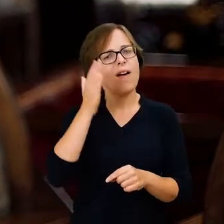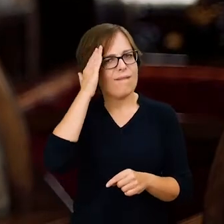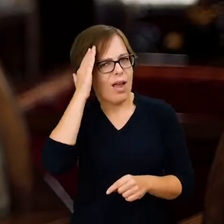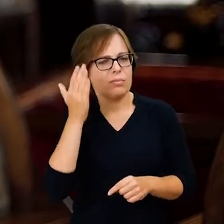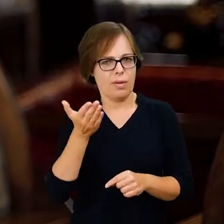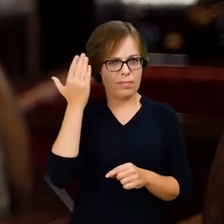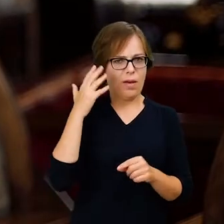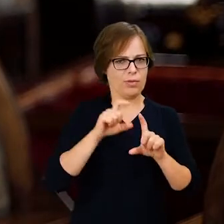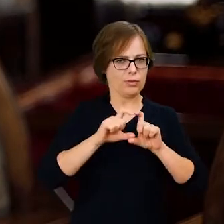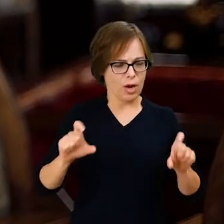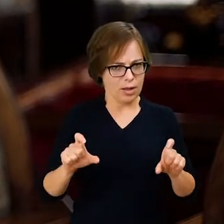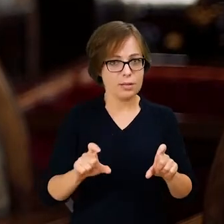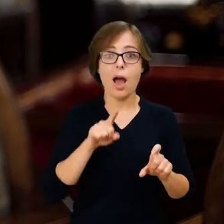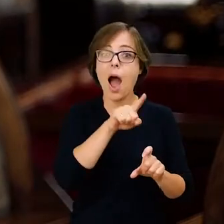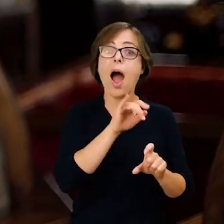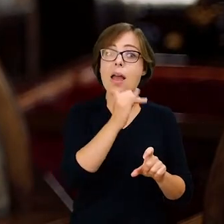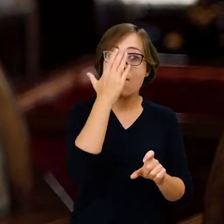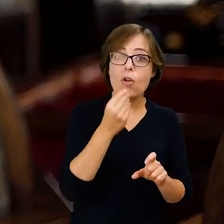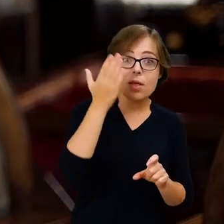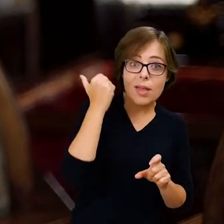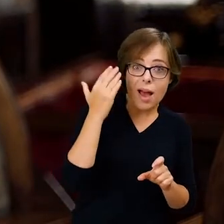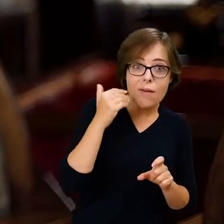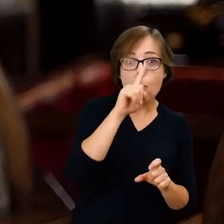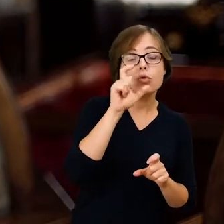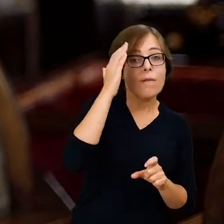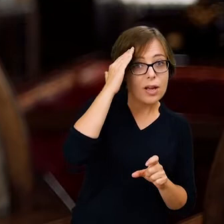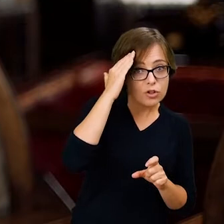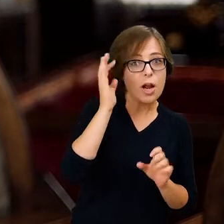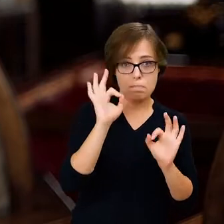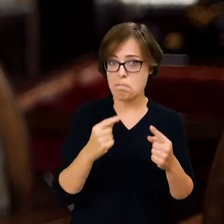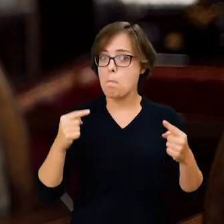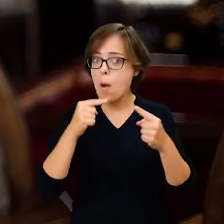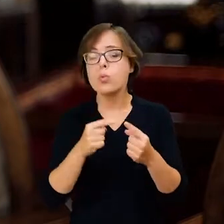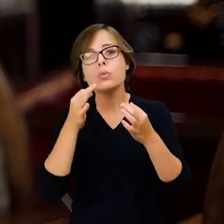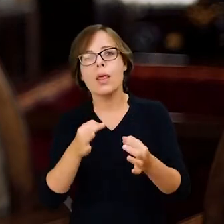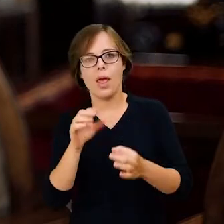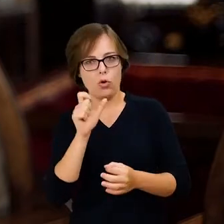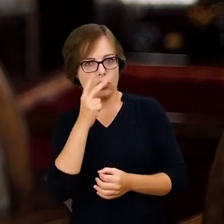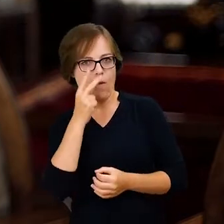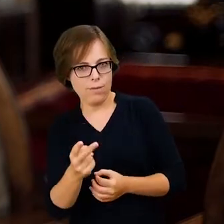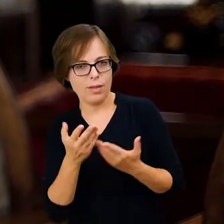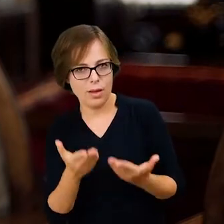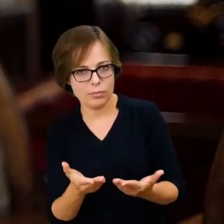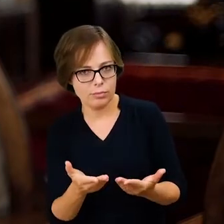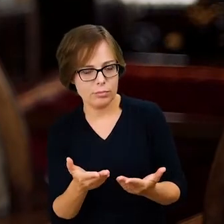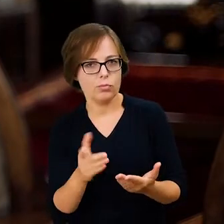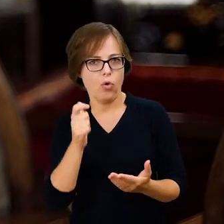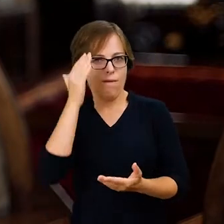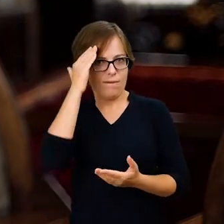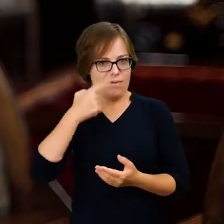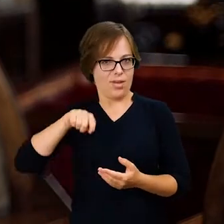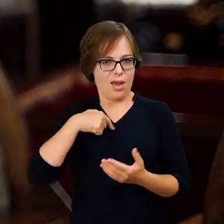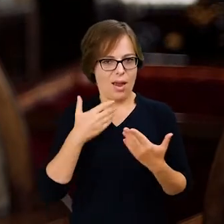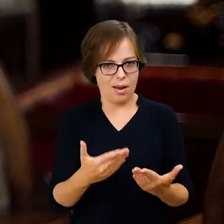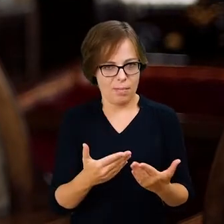adekwatną do stanu, który posiadamy na tych terenach, które były wówczas użytkowane i